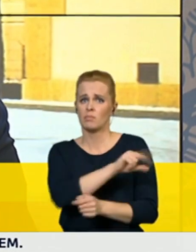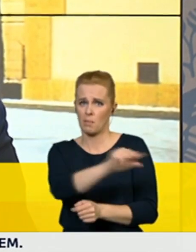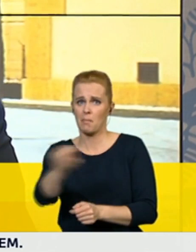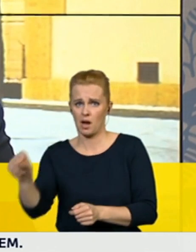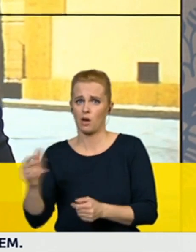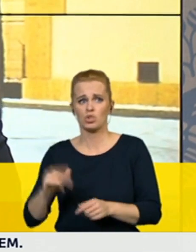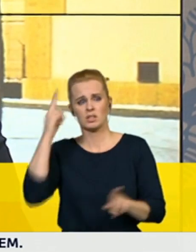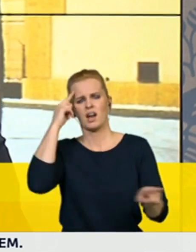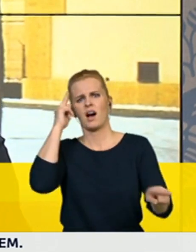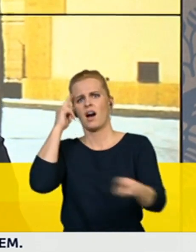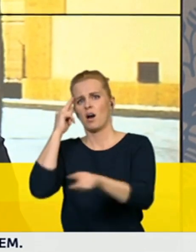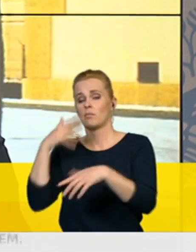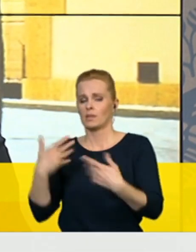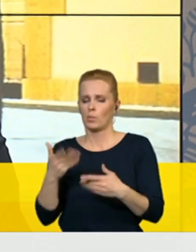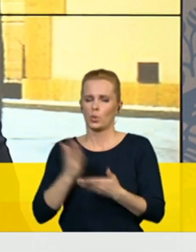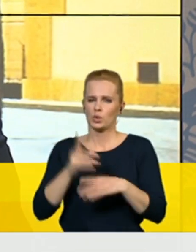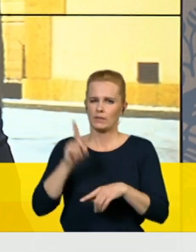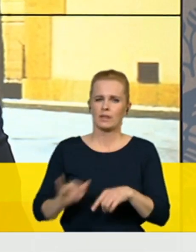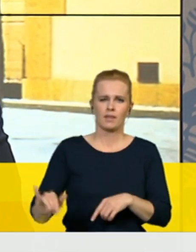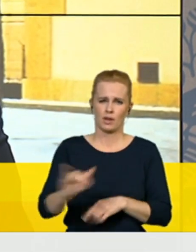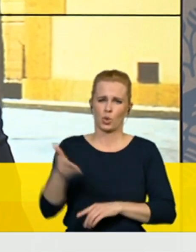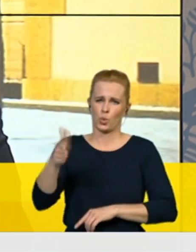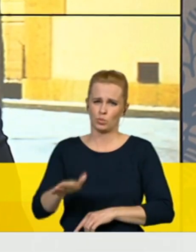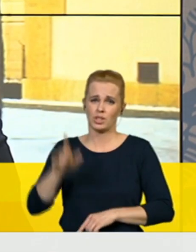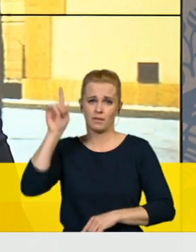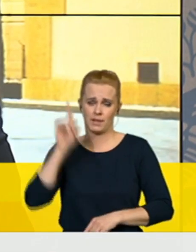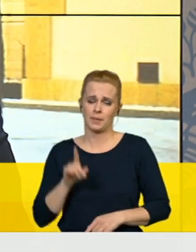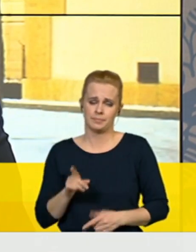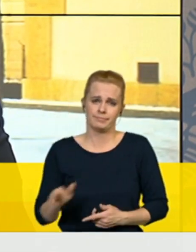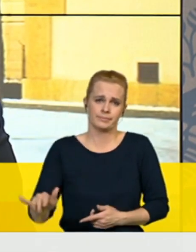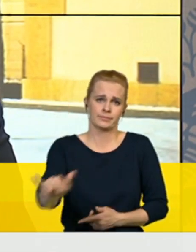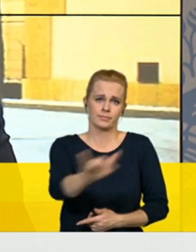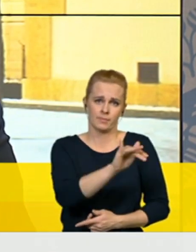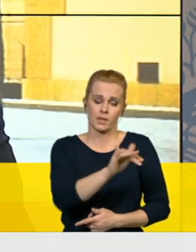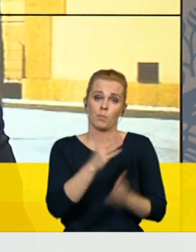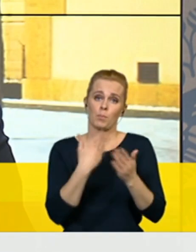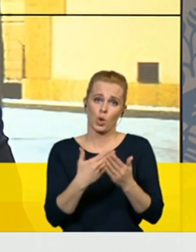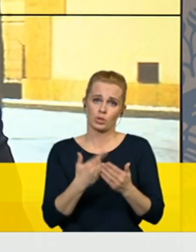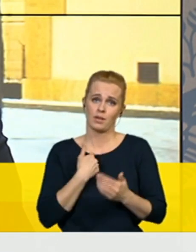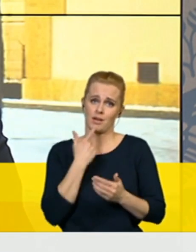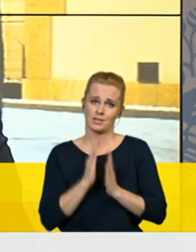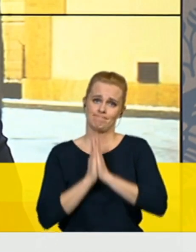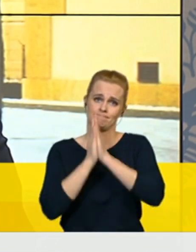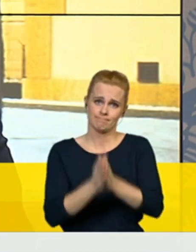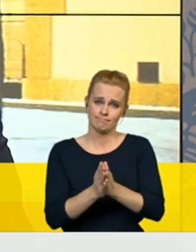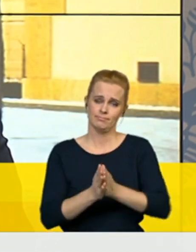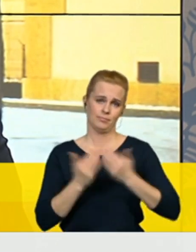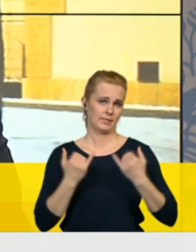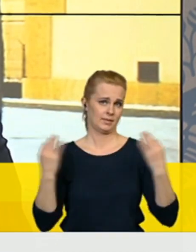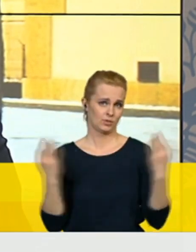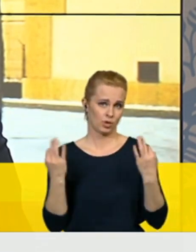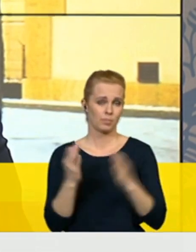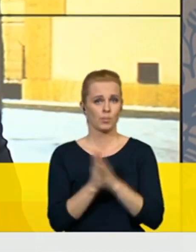to jsou příběhy, které samozřejmě jsou velmi smutné. Takže já vás prosím všechny o to, abyste ta